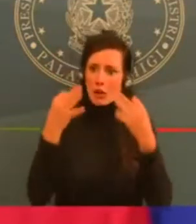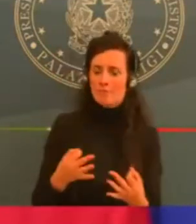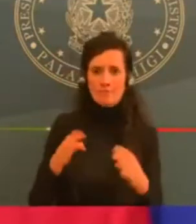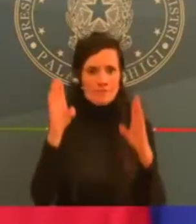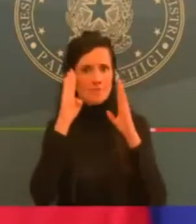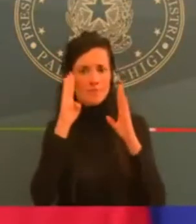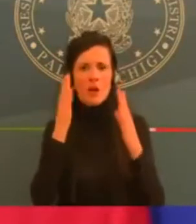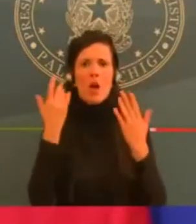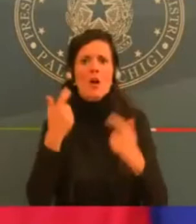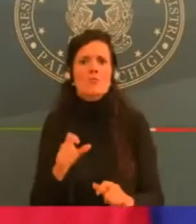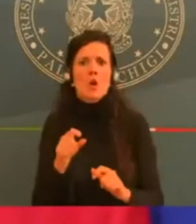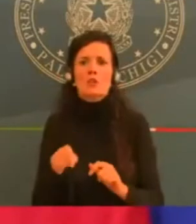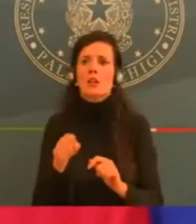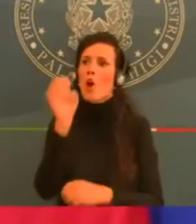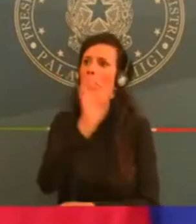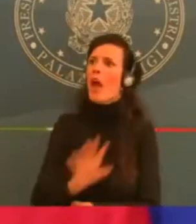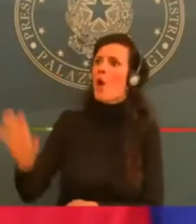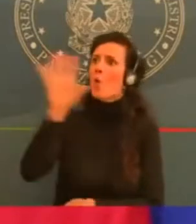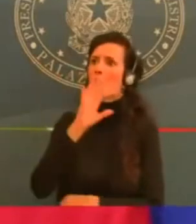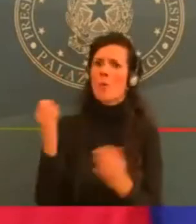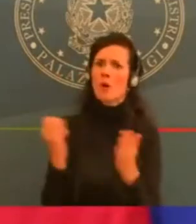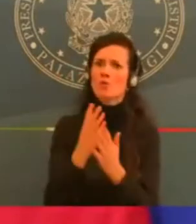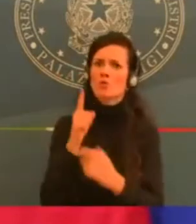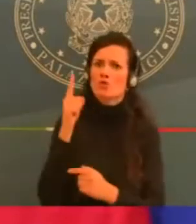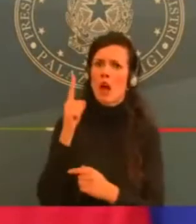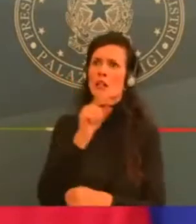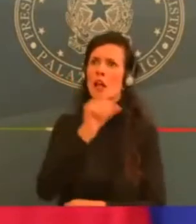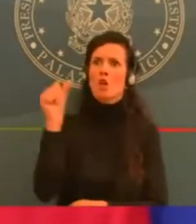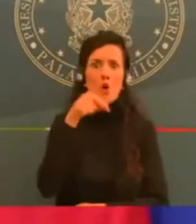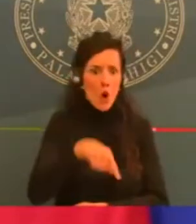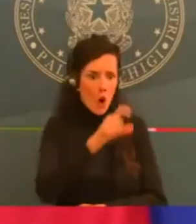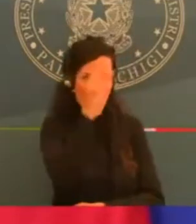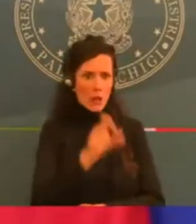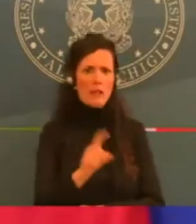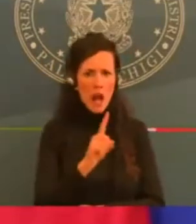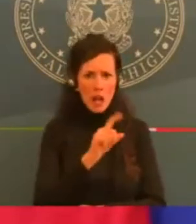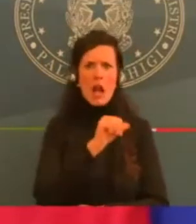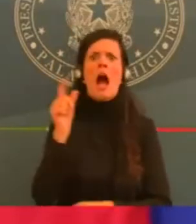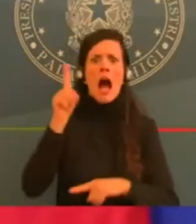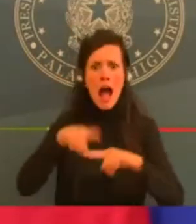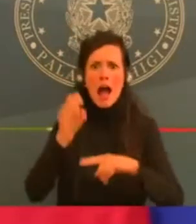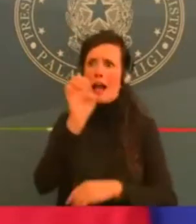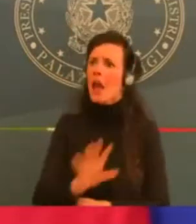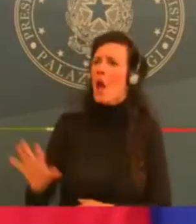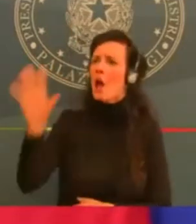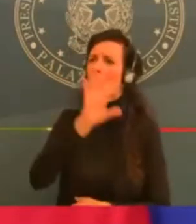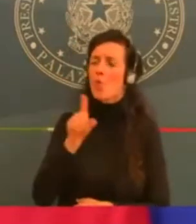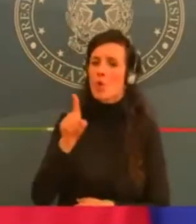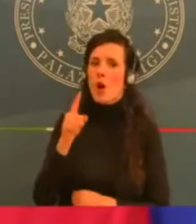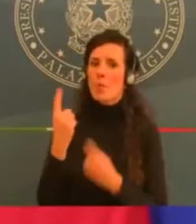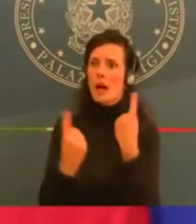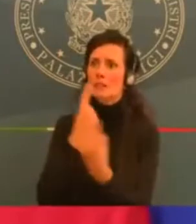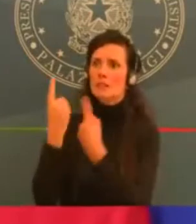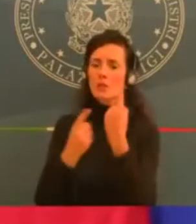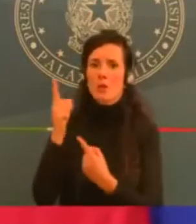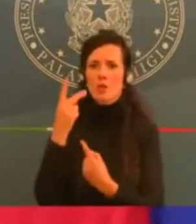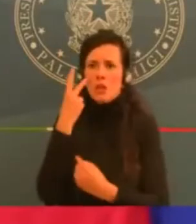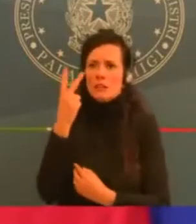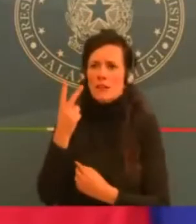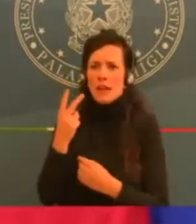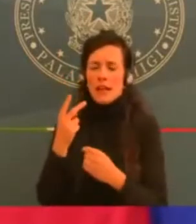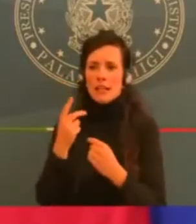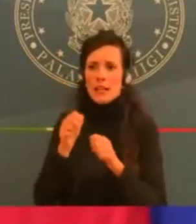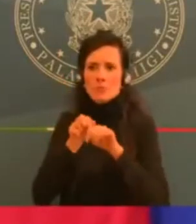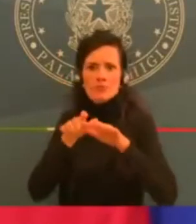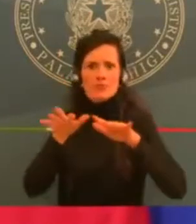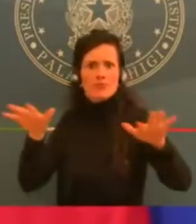pressione, una circolazione del virus sempre più insistente, che richiede per queste occasioni particolari di socialità ulteriori misure